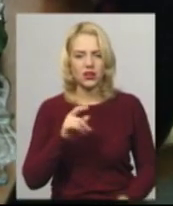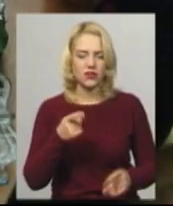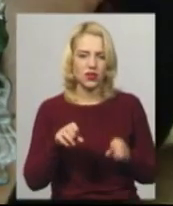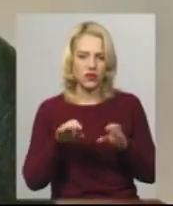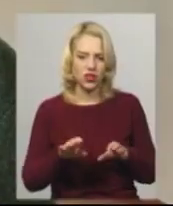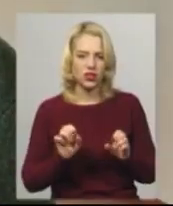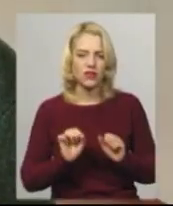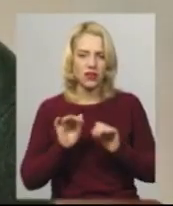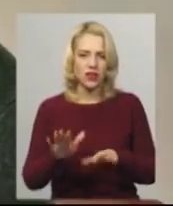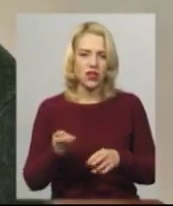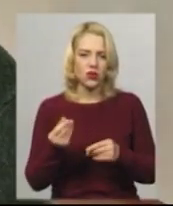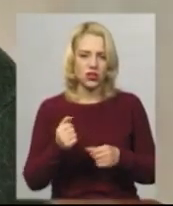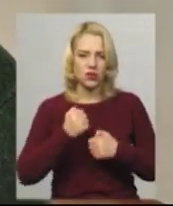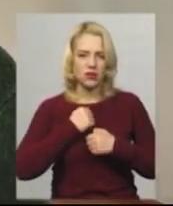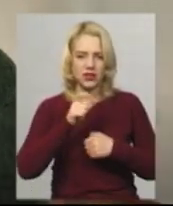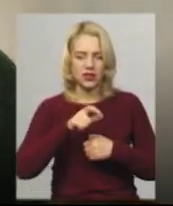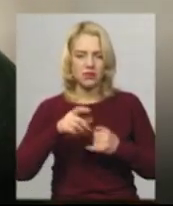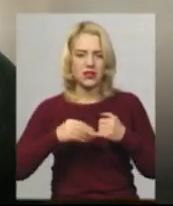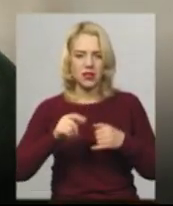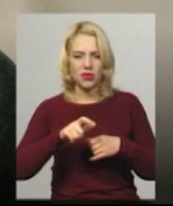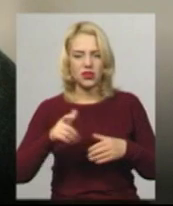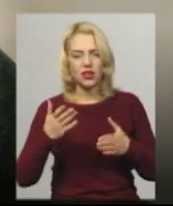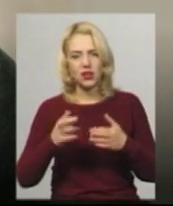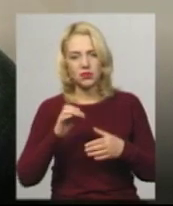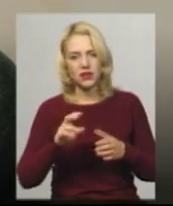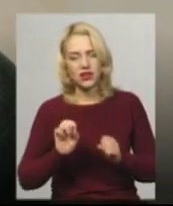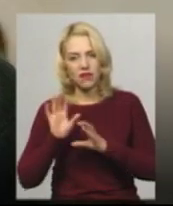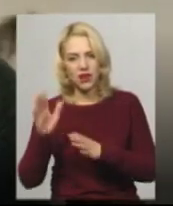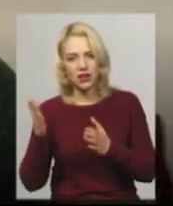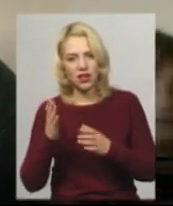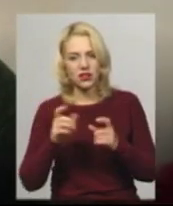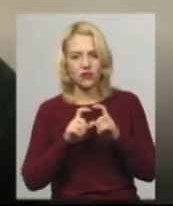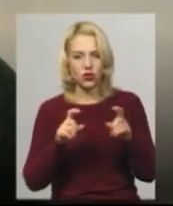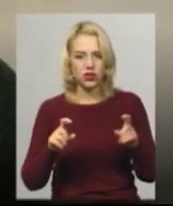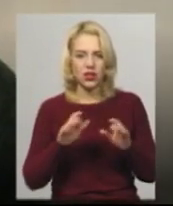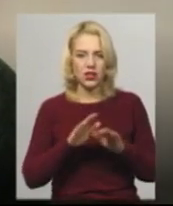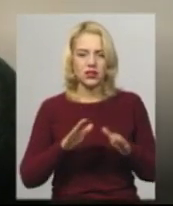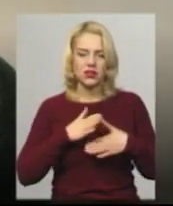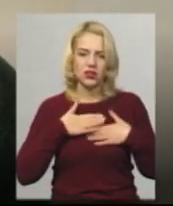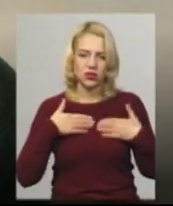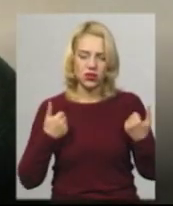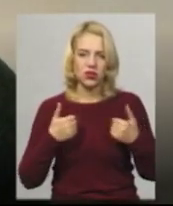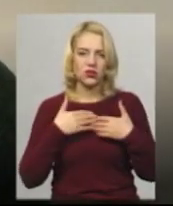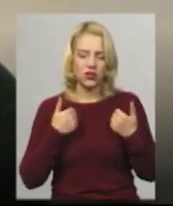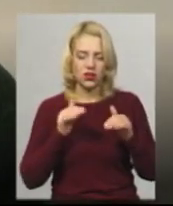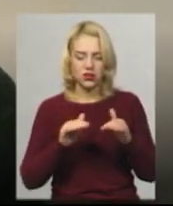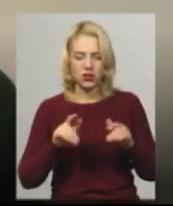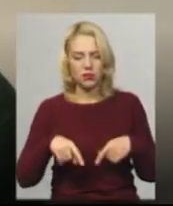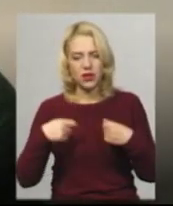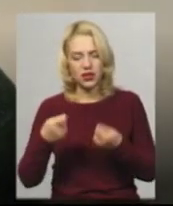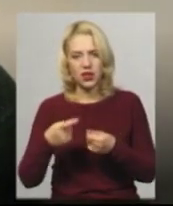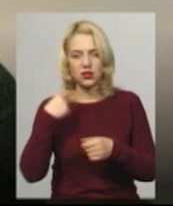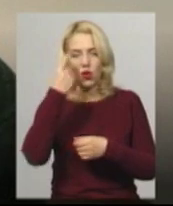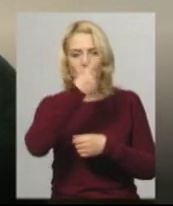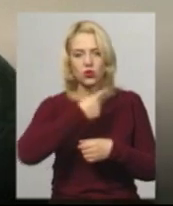-землякам. Якщо ми попередавали на якийсь відповідний фонд, діти чомусь не хотіли. Захотіли передавати особисту в